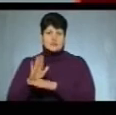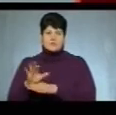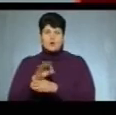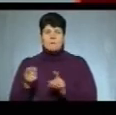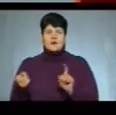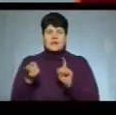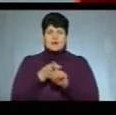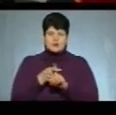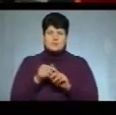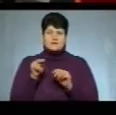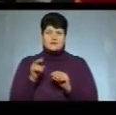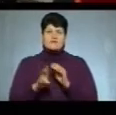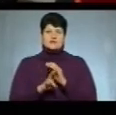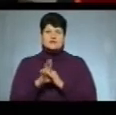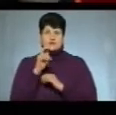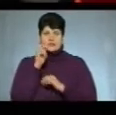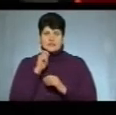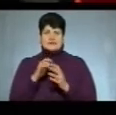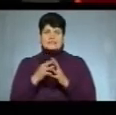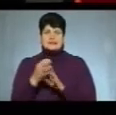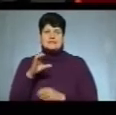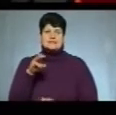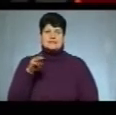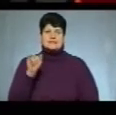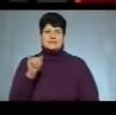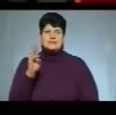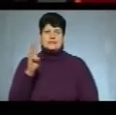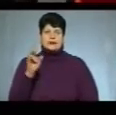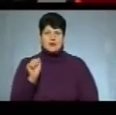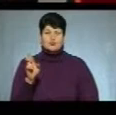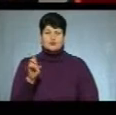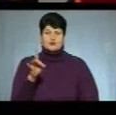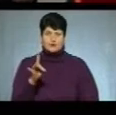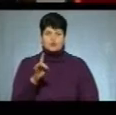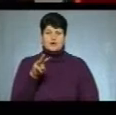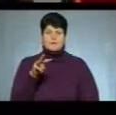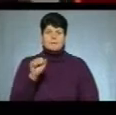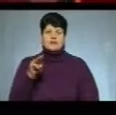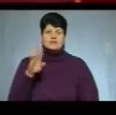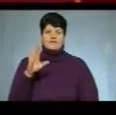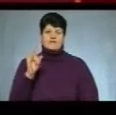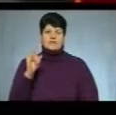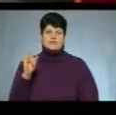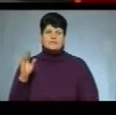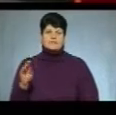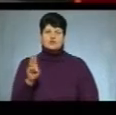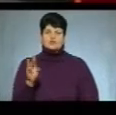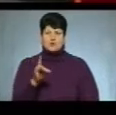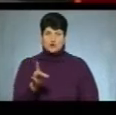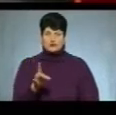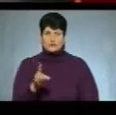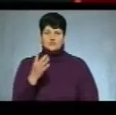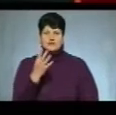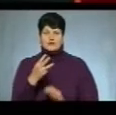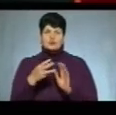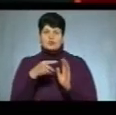Православної церкви України релігійних громад сіл Стінка Бучицького району та Матвіївці Шумського району. З 4 до 8